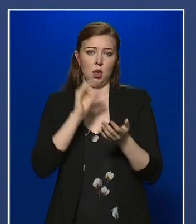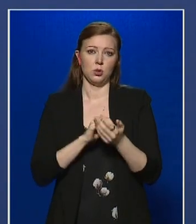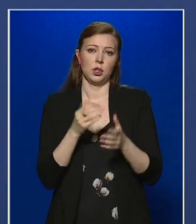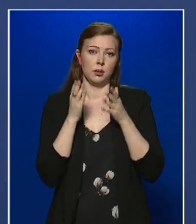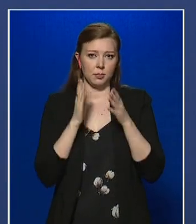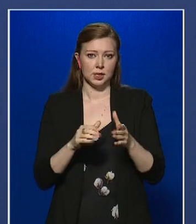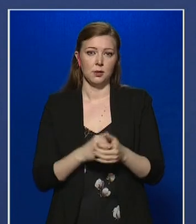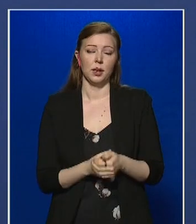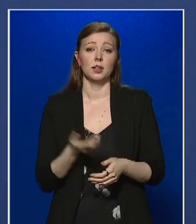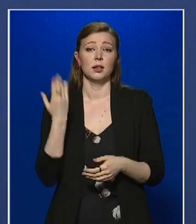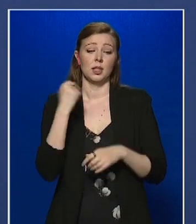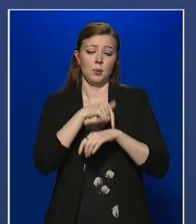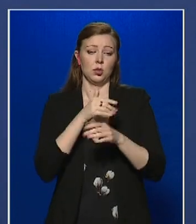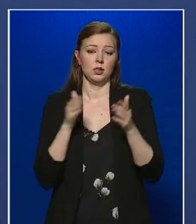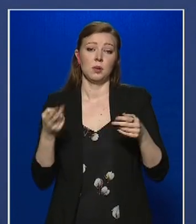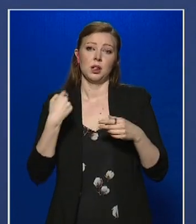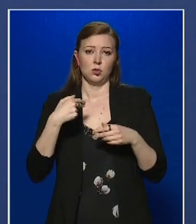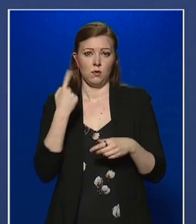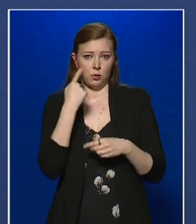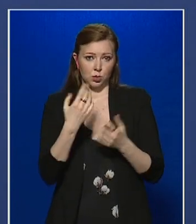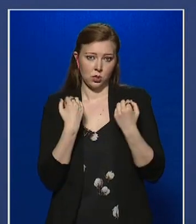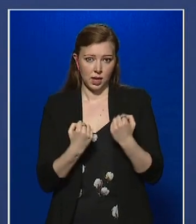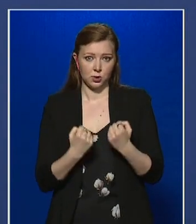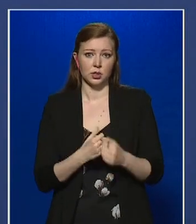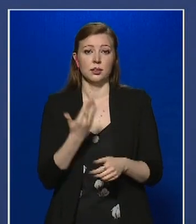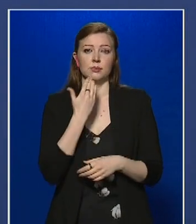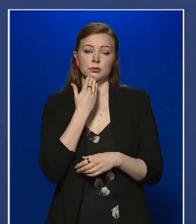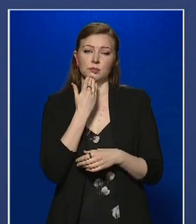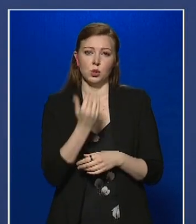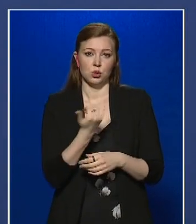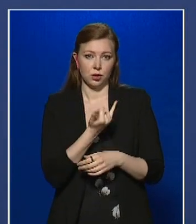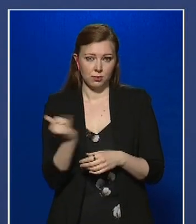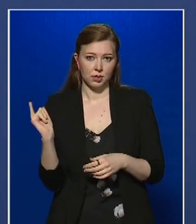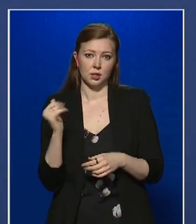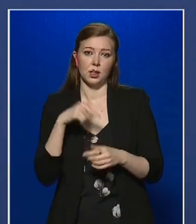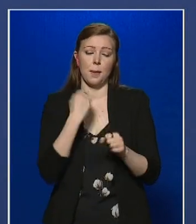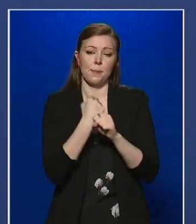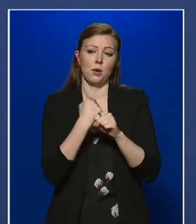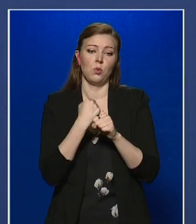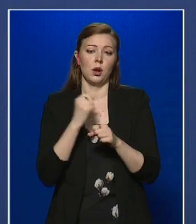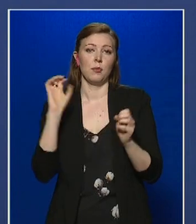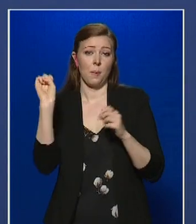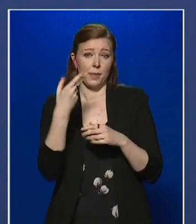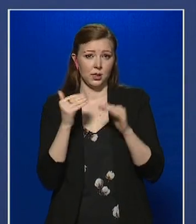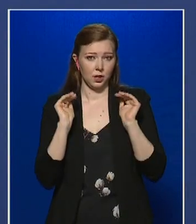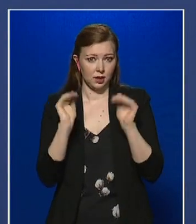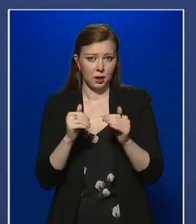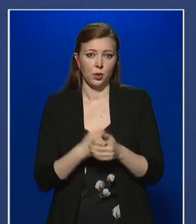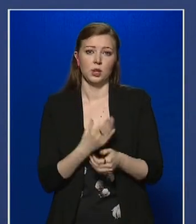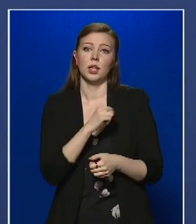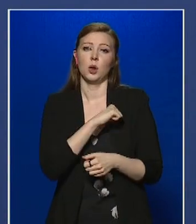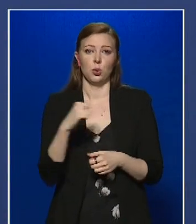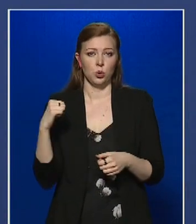ami az elmúlt időszakban még tovább tudott erősödni. Köszönet illeti mindazokat, akik ebben a munkában a mentőket támogatták, az